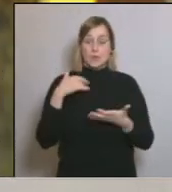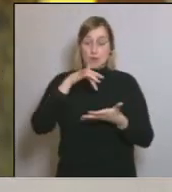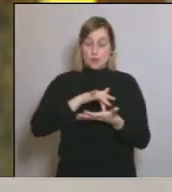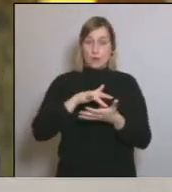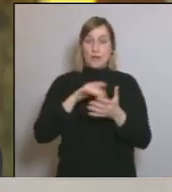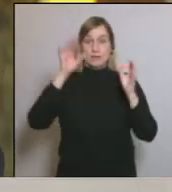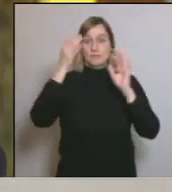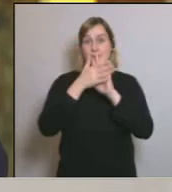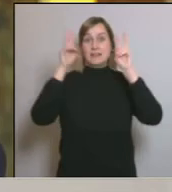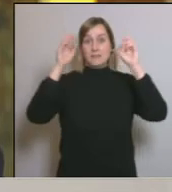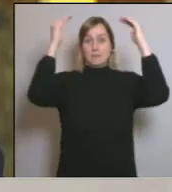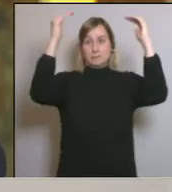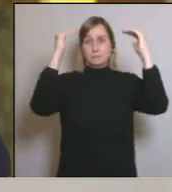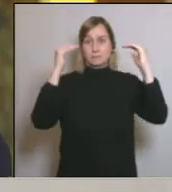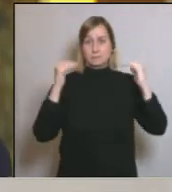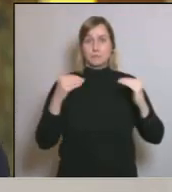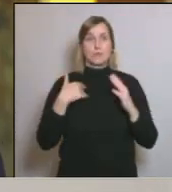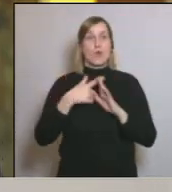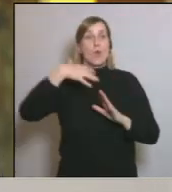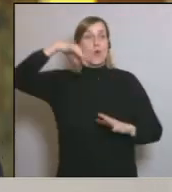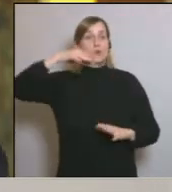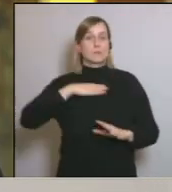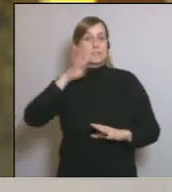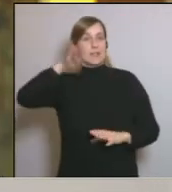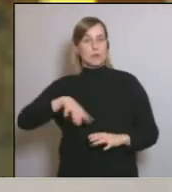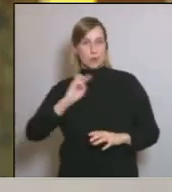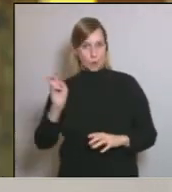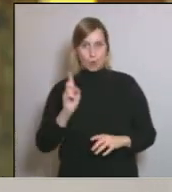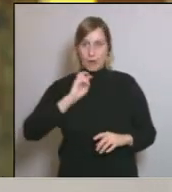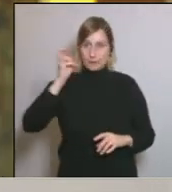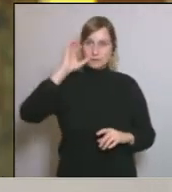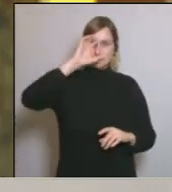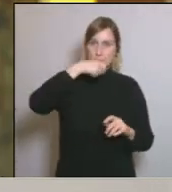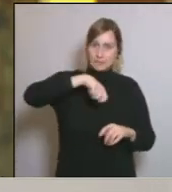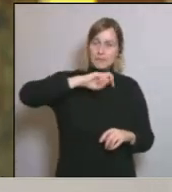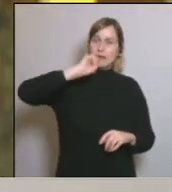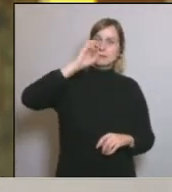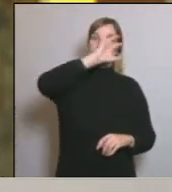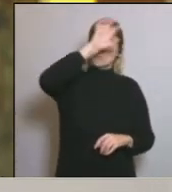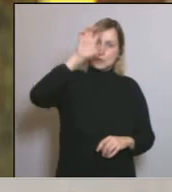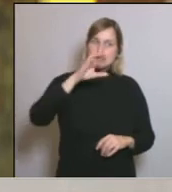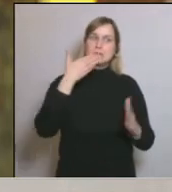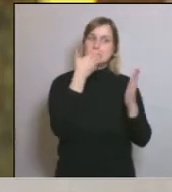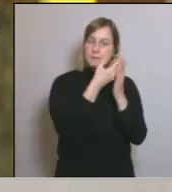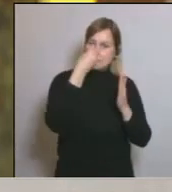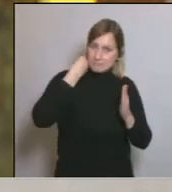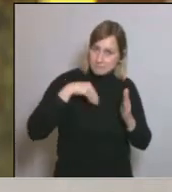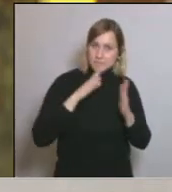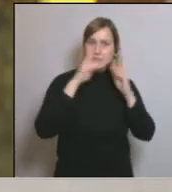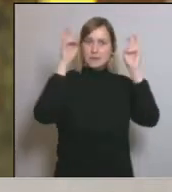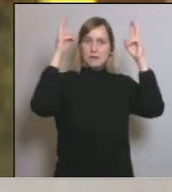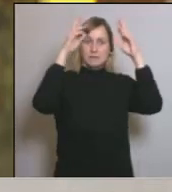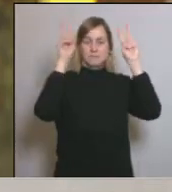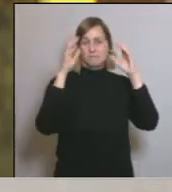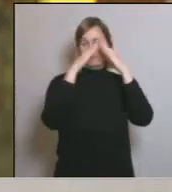punt, perquè no he estat jo tan sols, sinó que altres presidents d'altres comunitats autònomes li han